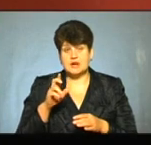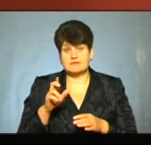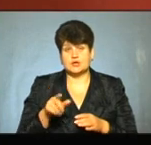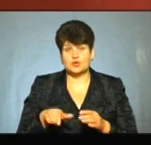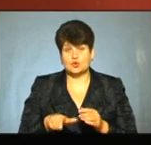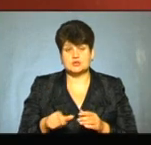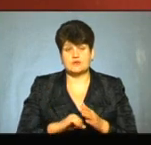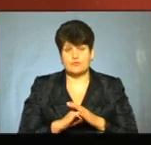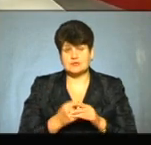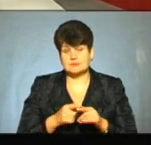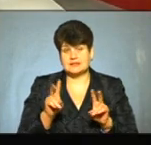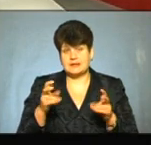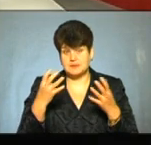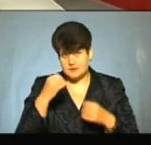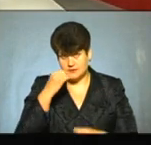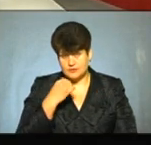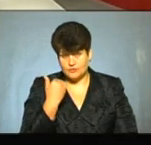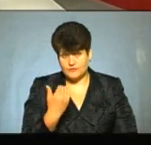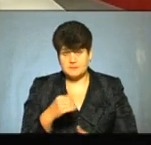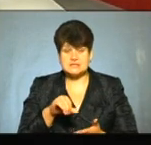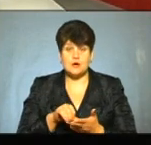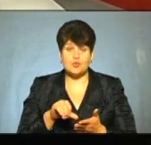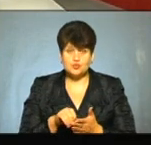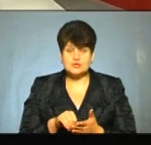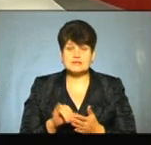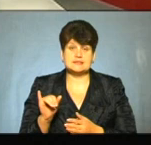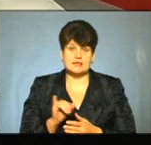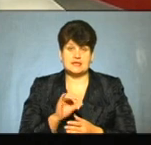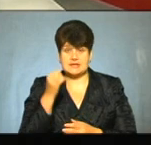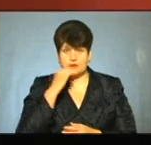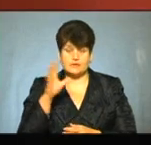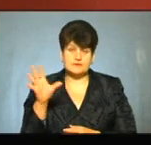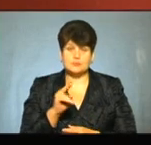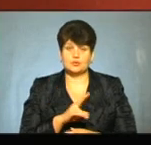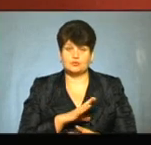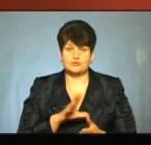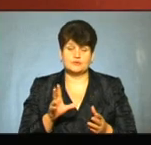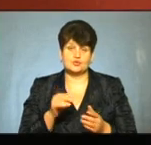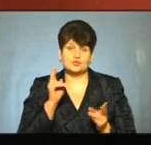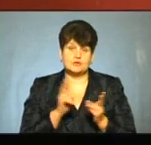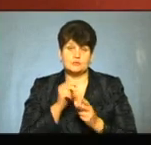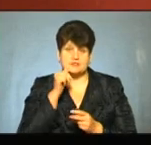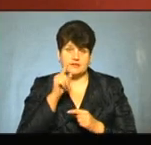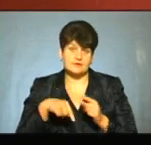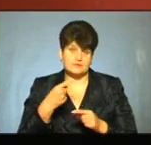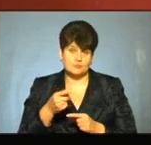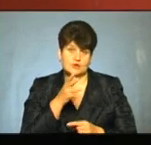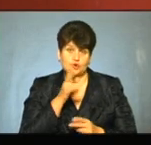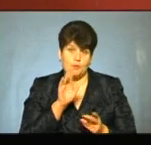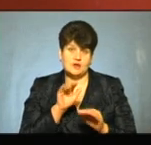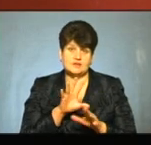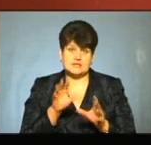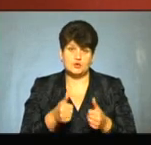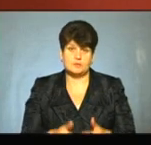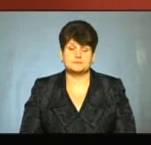фонд. Це була програма «Тема дня». Я вам дякую, пане Володимире, за участь і дякую всім, хто був з нами. Зустрінемося завтра у цієї поріду. Побачення і на